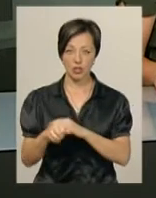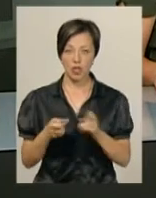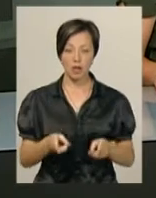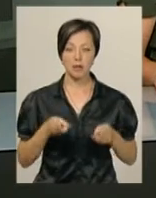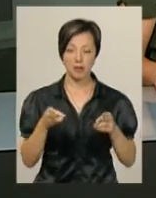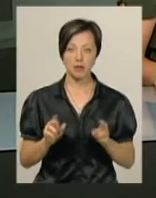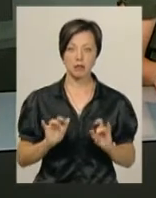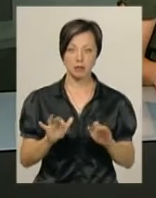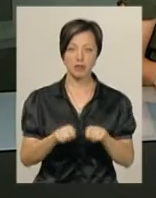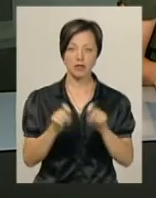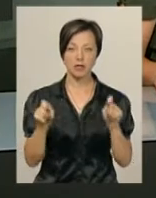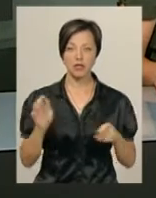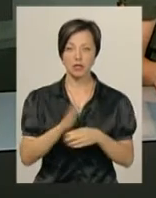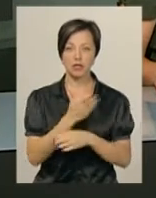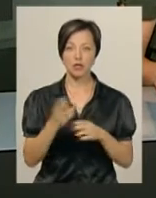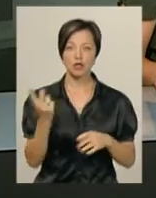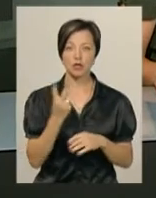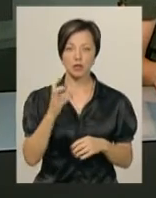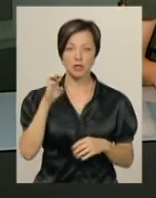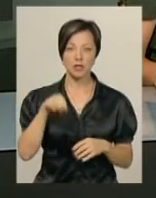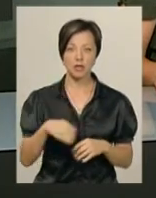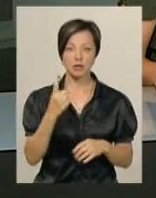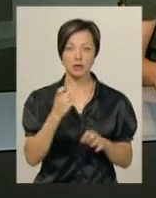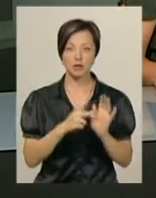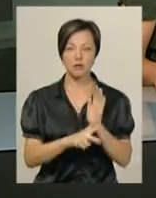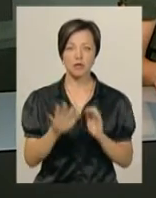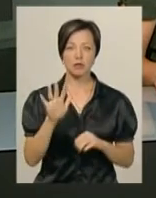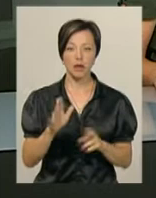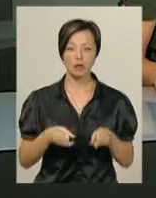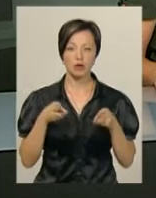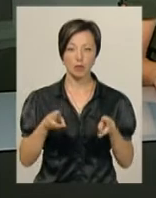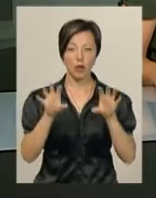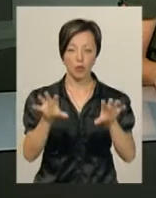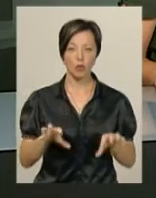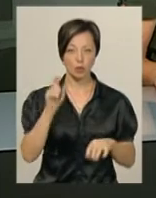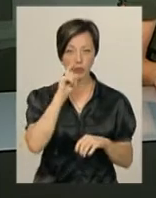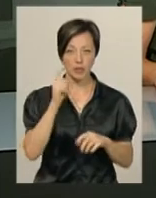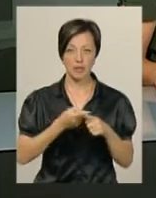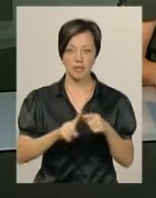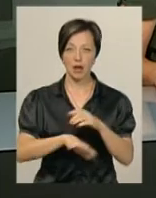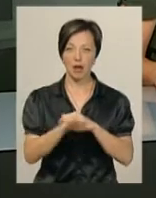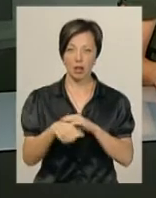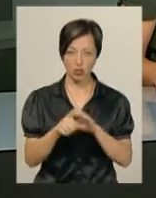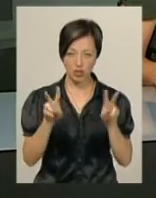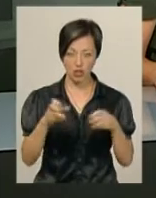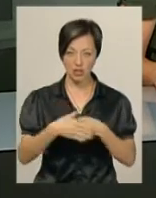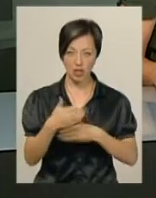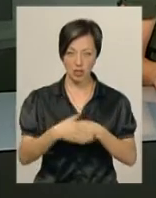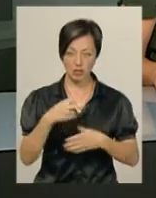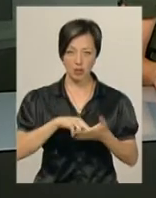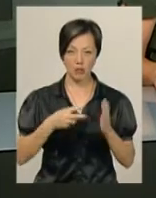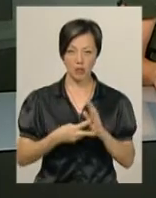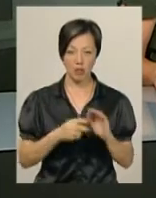Кримінальне провадження відкрили за частиною 2 статті 185 Кримінального кодексу України. крадіжка. Санкція статті